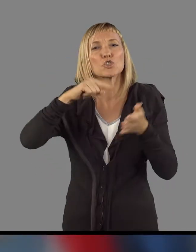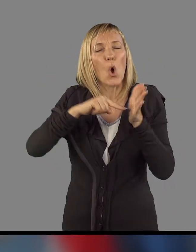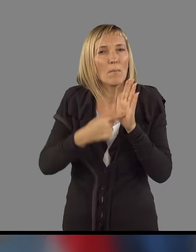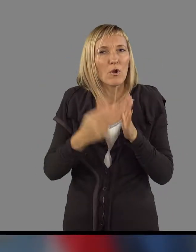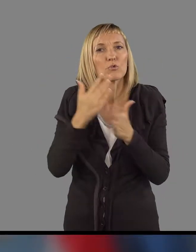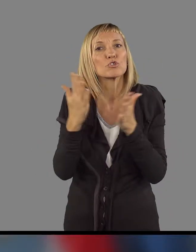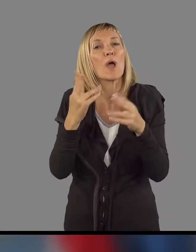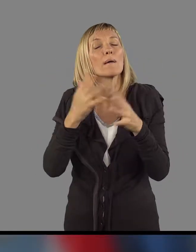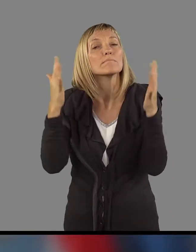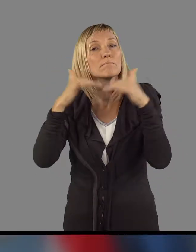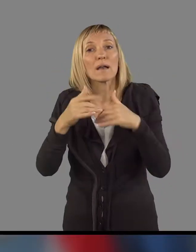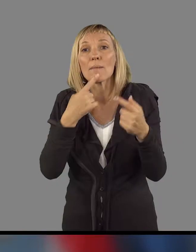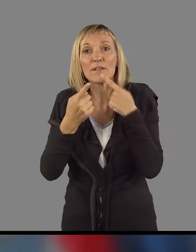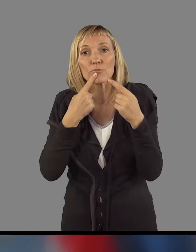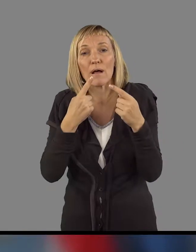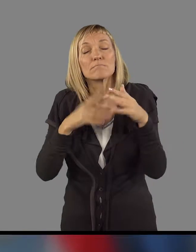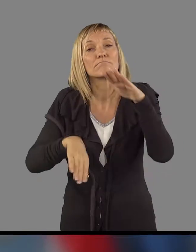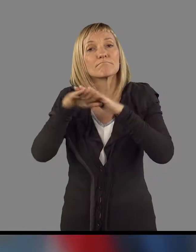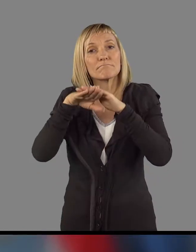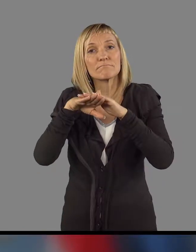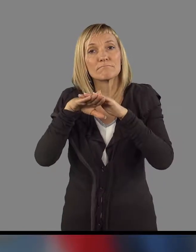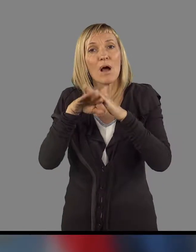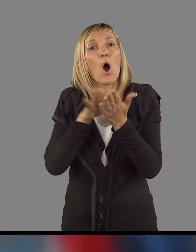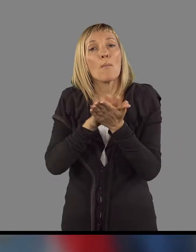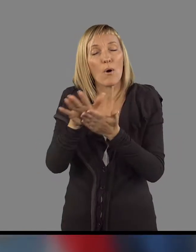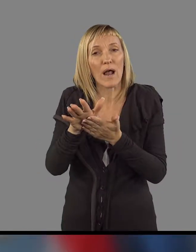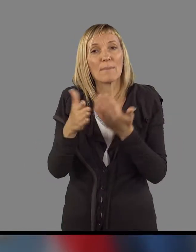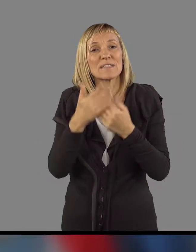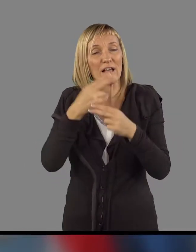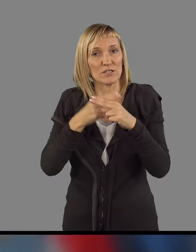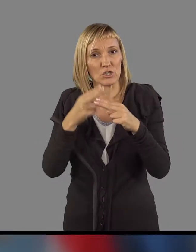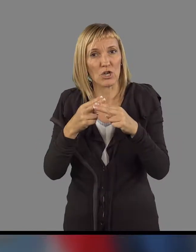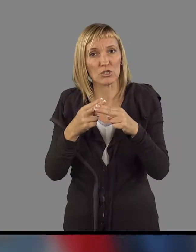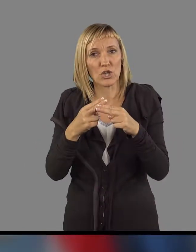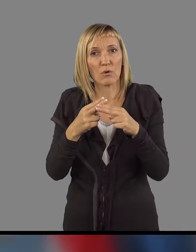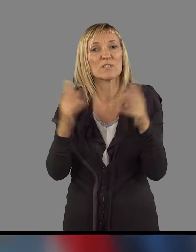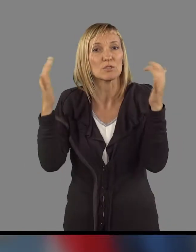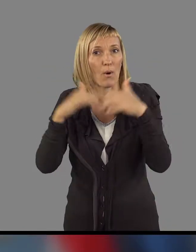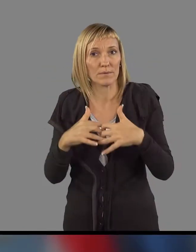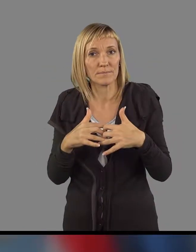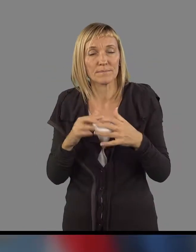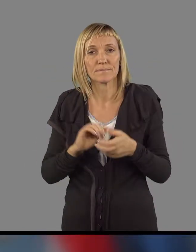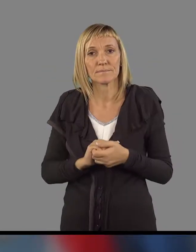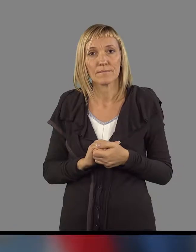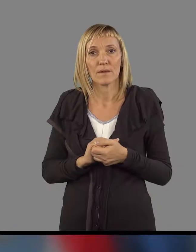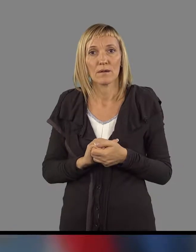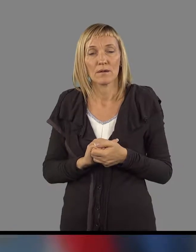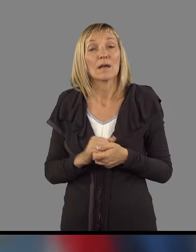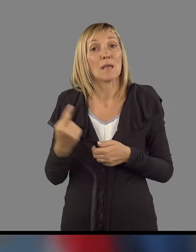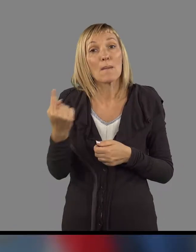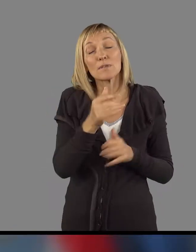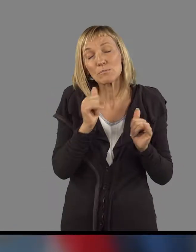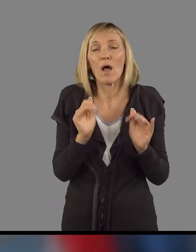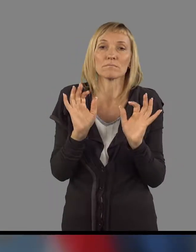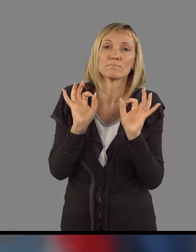je bilo že v parlamentu, dogovorjeno kot najvišja zgorna dovoljena meja porabe za državnem zboru. Torej smo